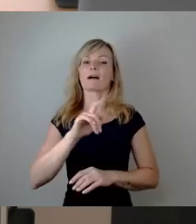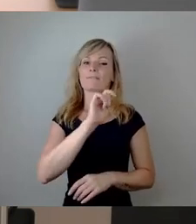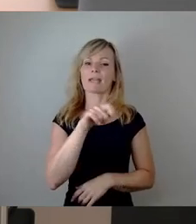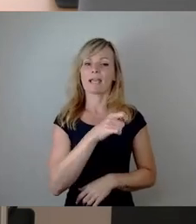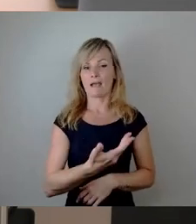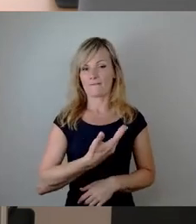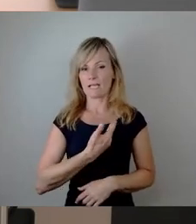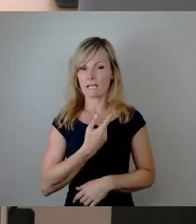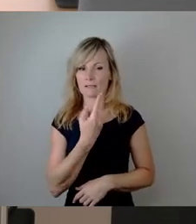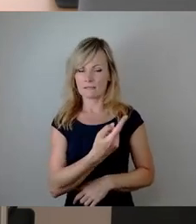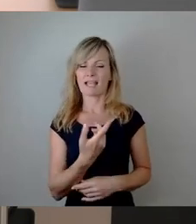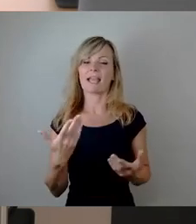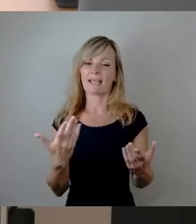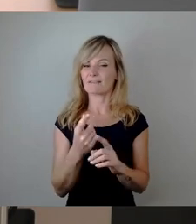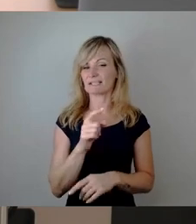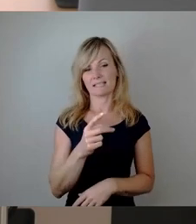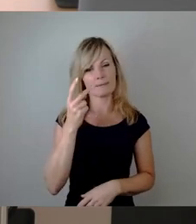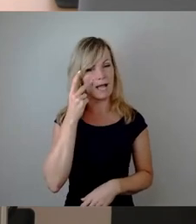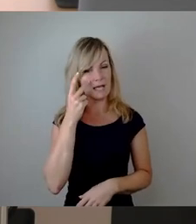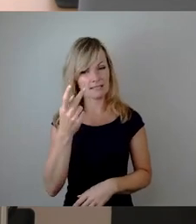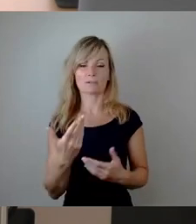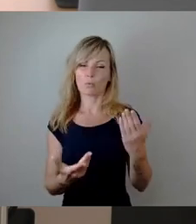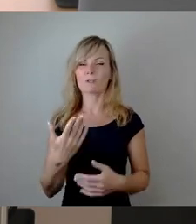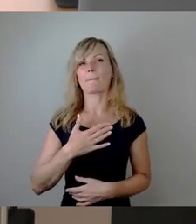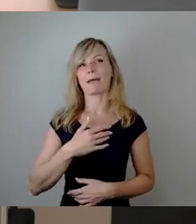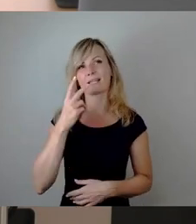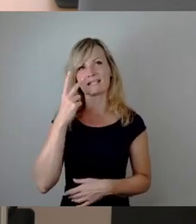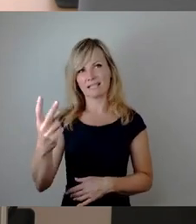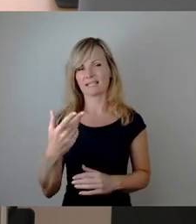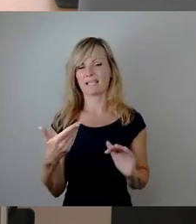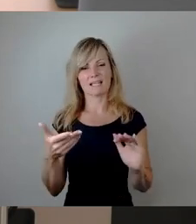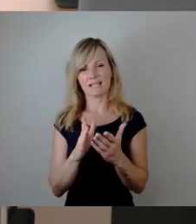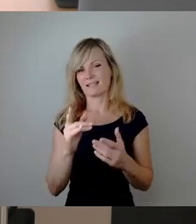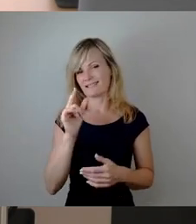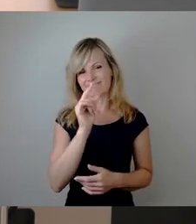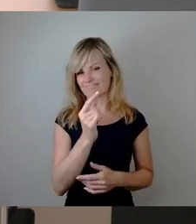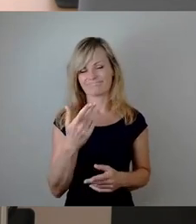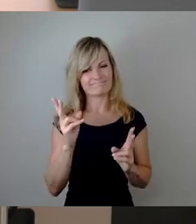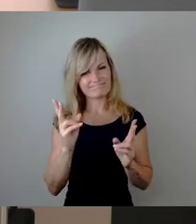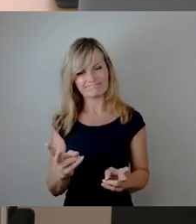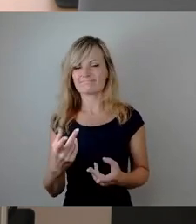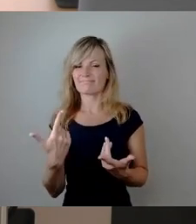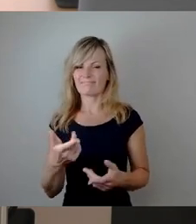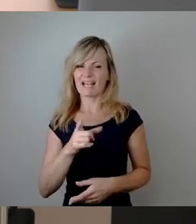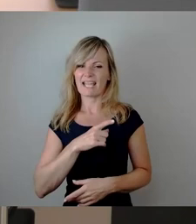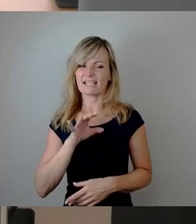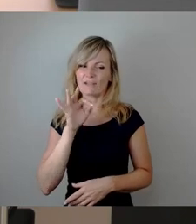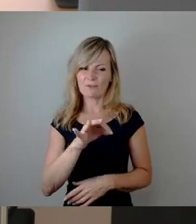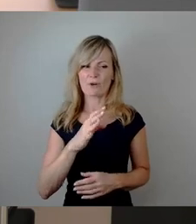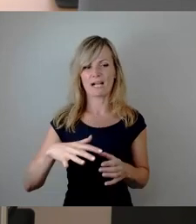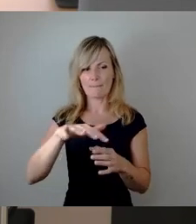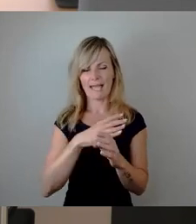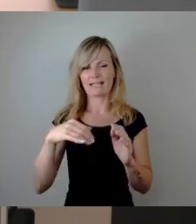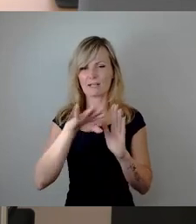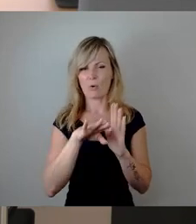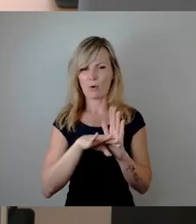beachtet oder aus meiner Sicht kam das deutlich zu kurz beziehungsweise gab es eigentlich eine Watsche für die Gemeindeordnung und für das Besetzungsverfahren der